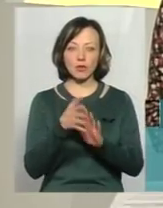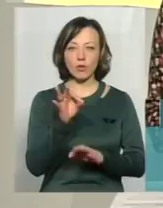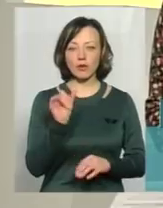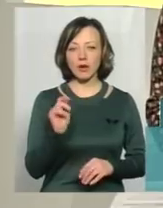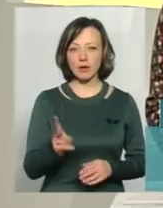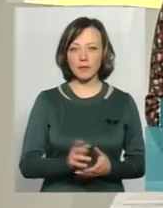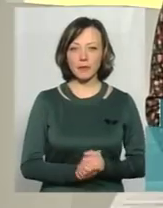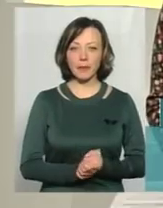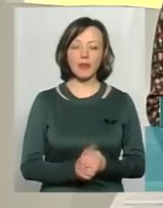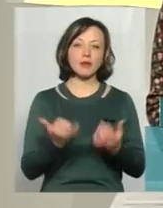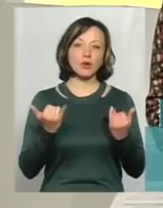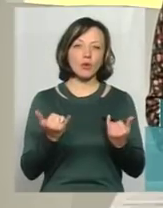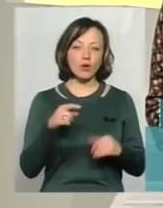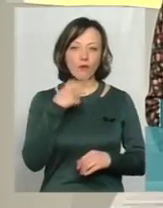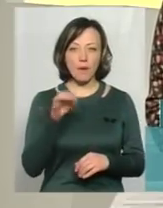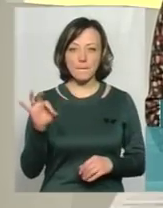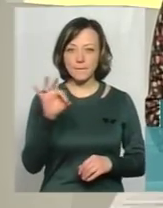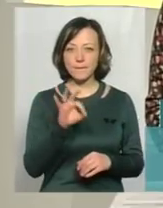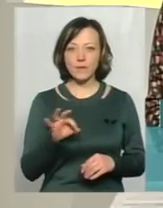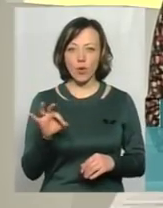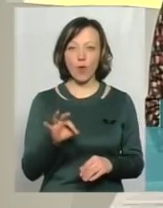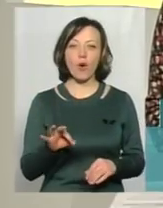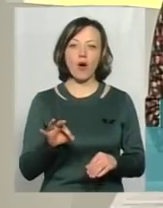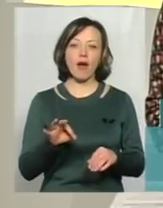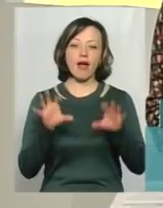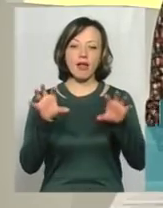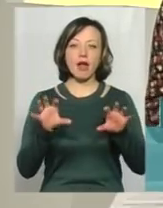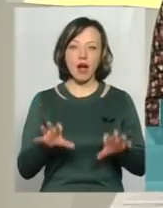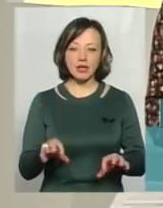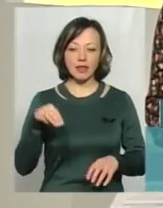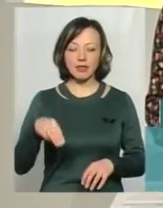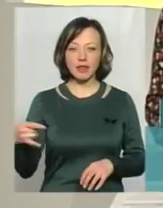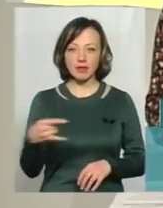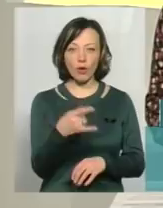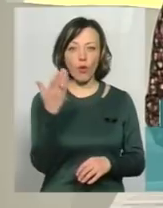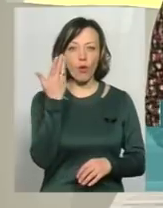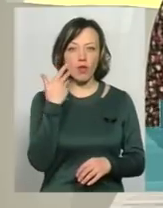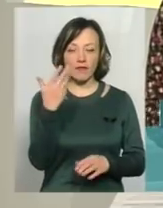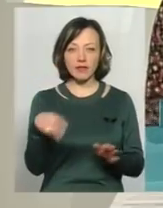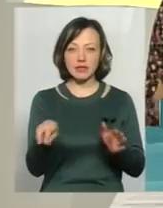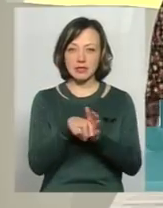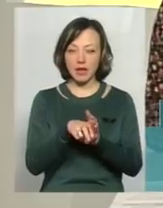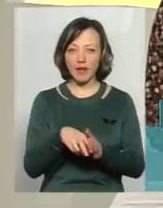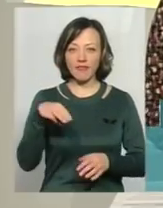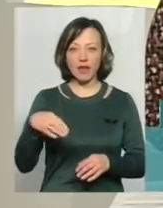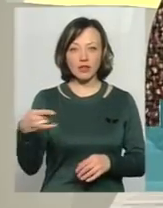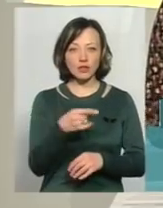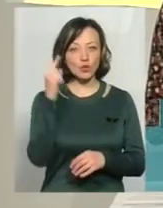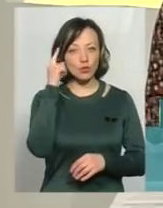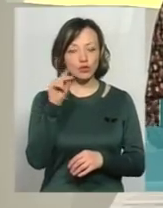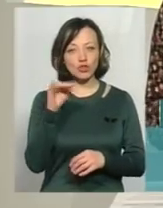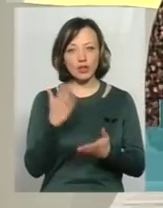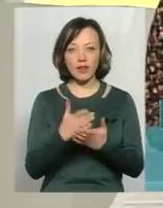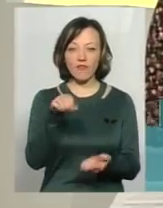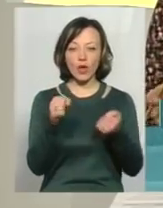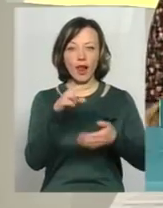жестів Ольга Рибак. Сьогодні ми говоримо про легалізацію таксистів. Коли ви сідаєте у таксі, ви задумуєтесь над тим, чи є у водія